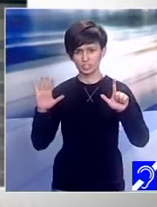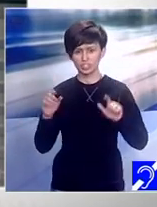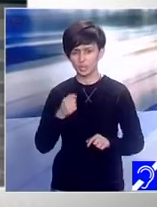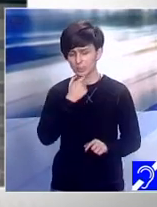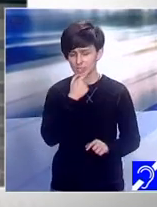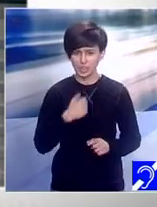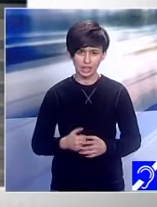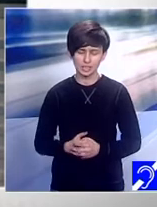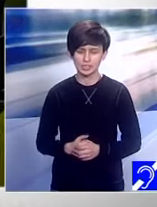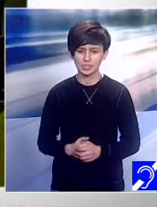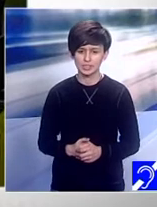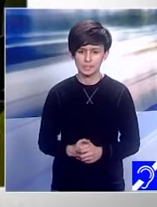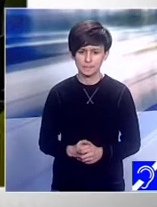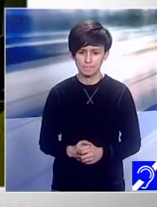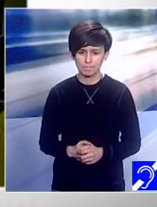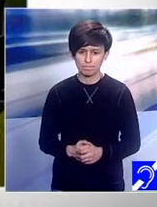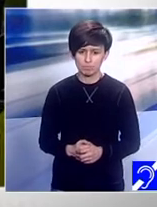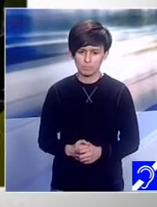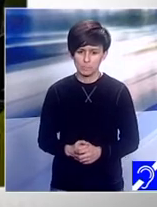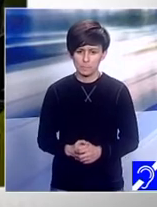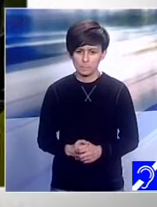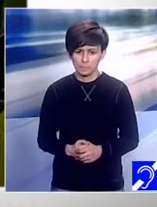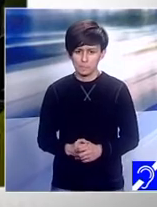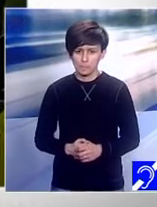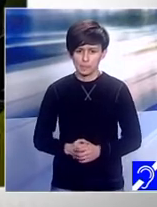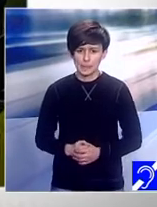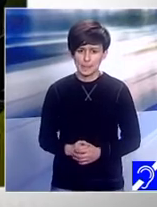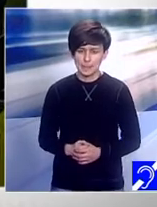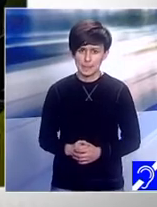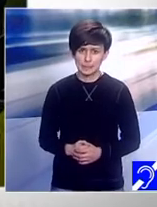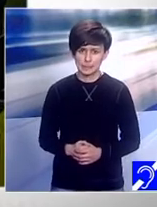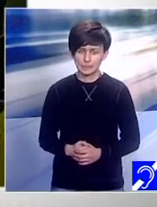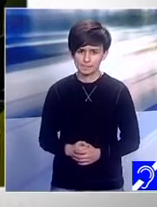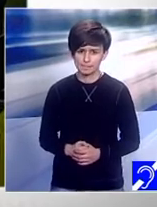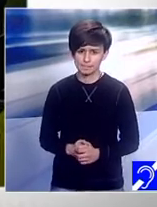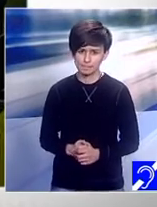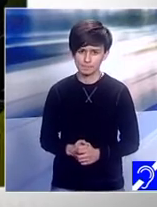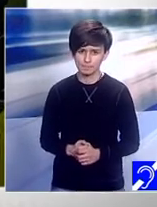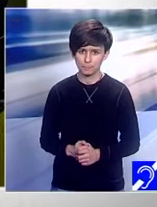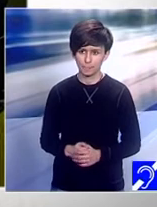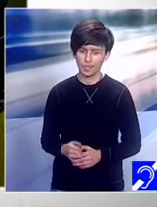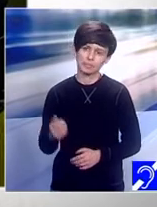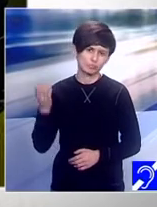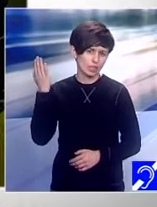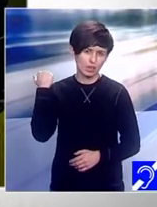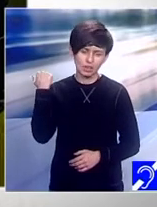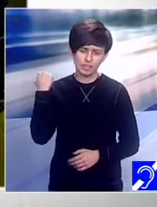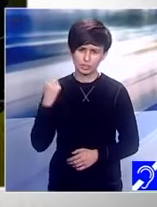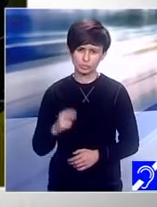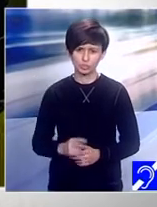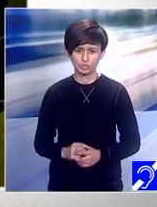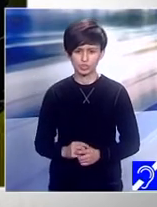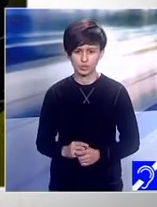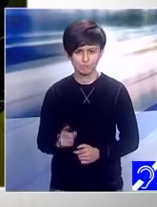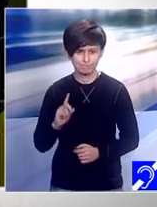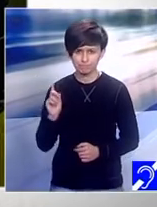ajuta cineva să faceți față nu era atâta cum să spune